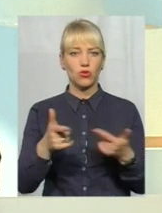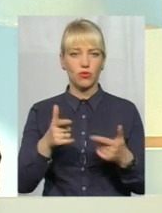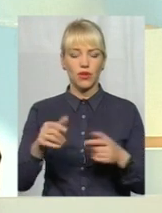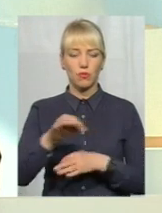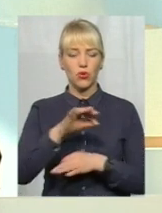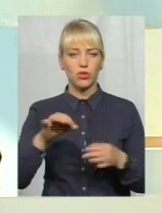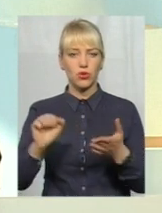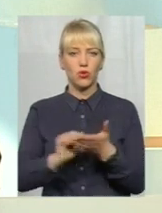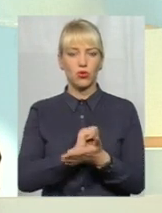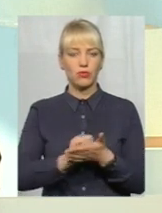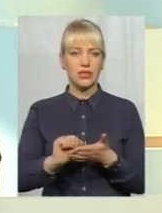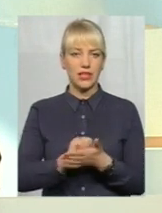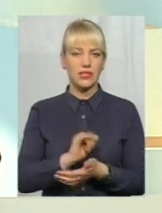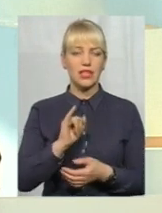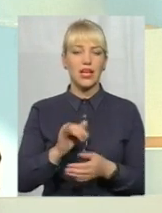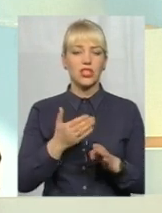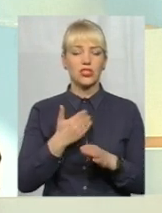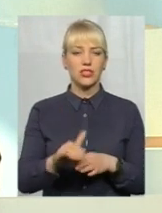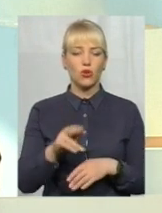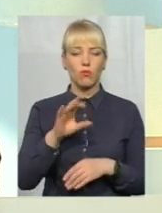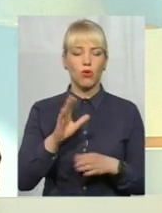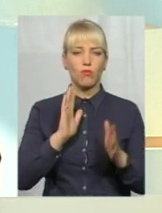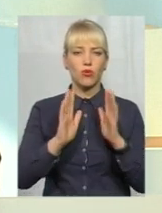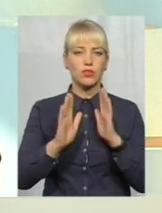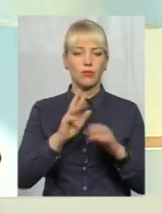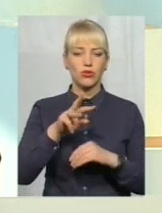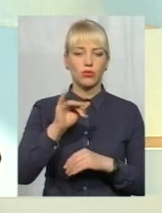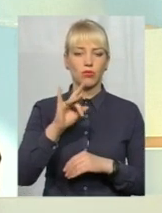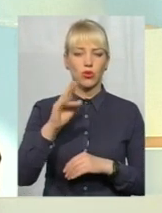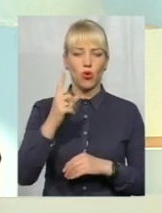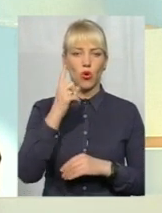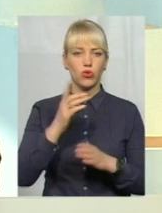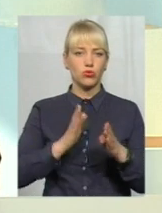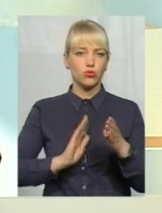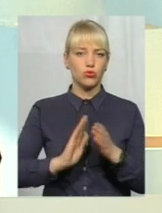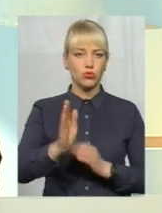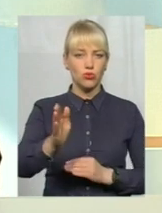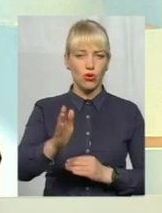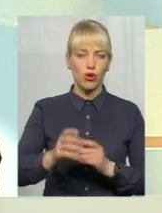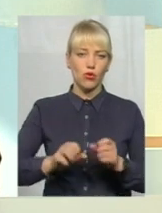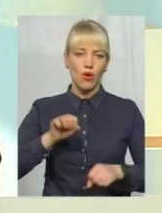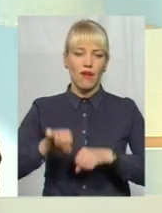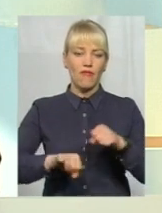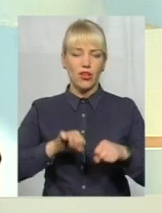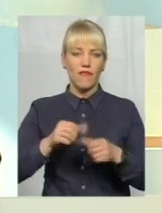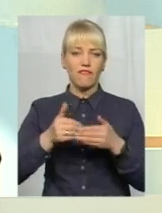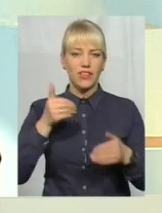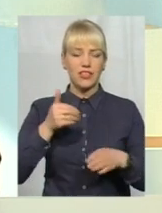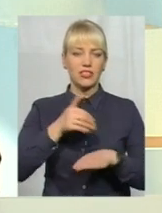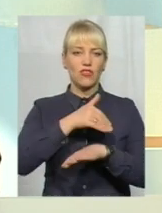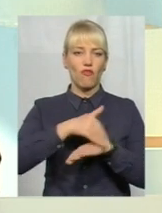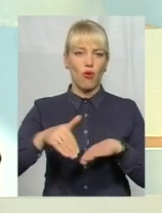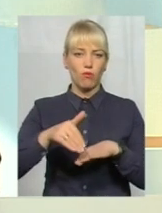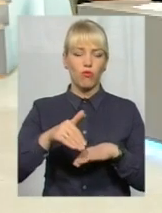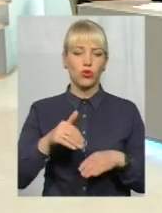минулого року. І частково по проспектному миру двосторонню велодоріжку ми запроєктували від Свободи вулиці до